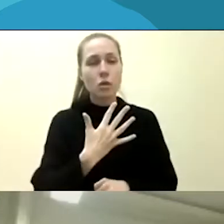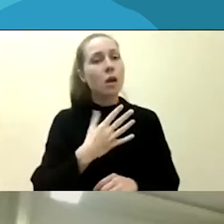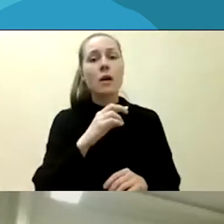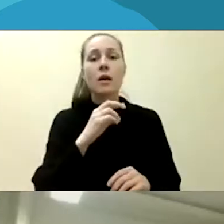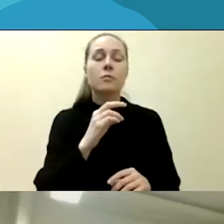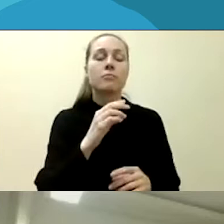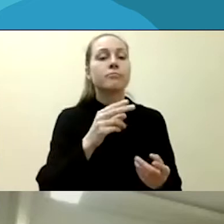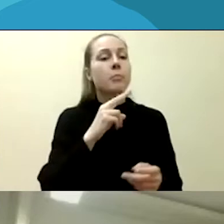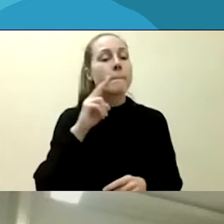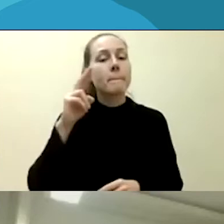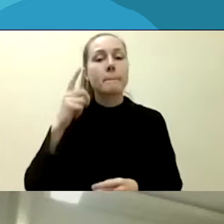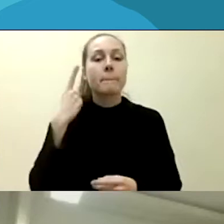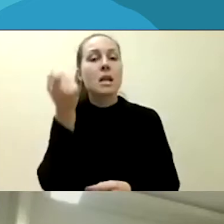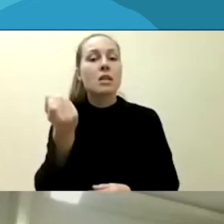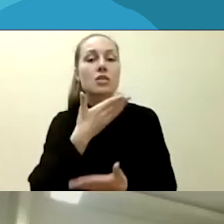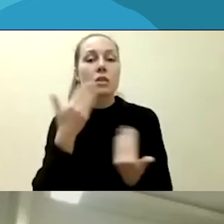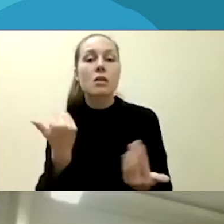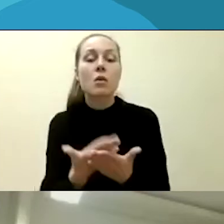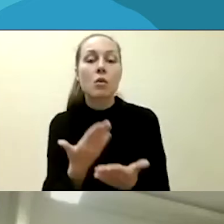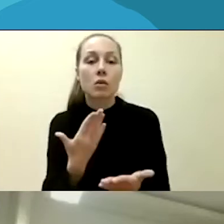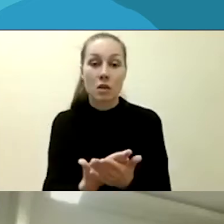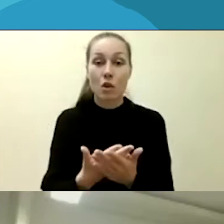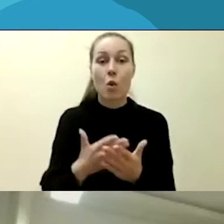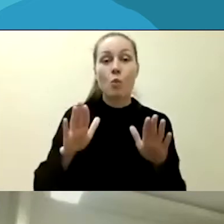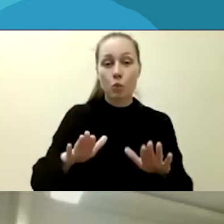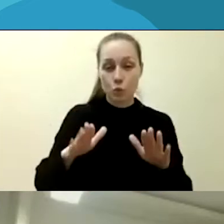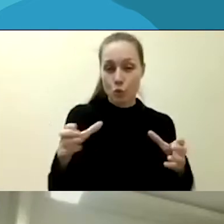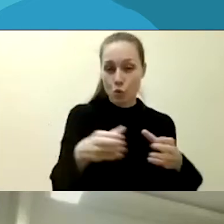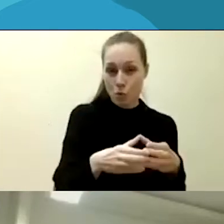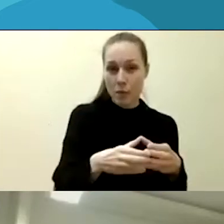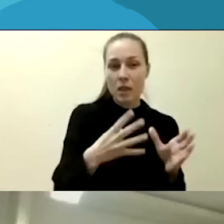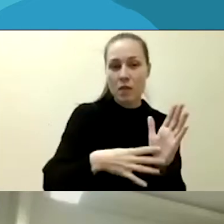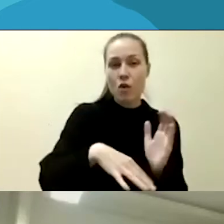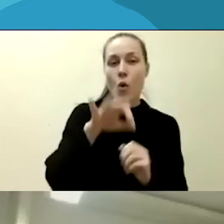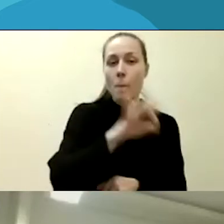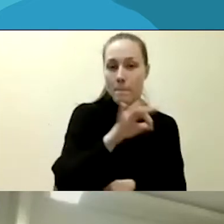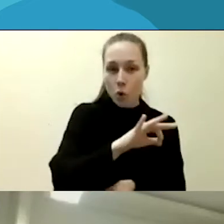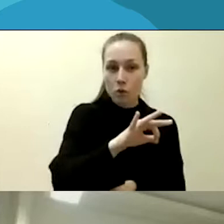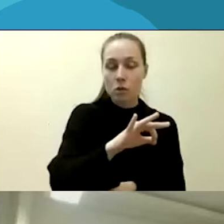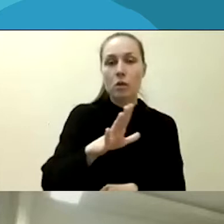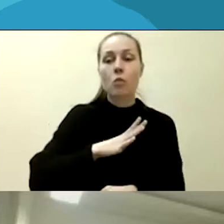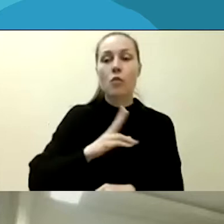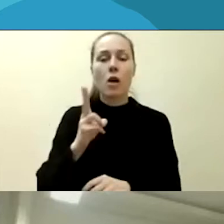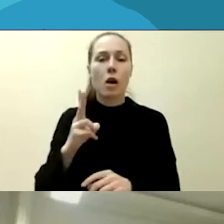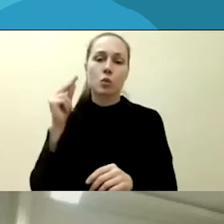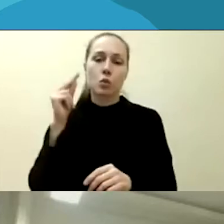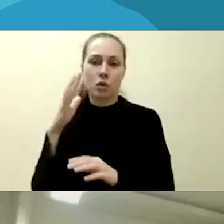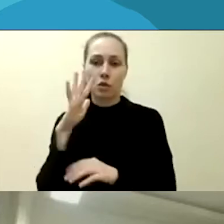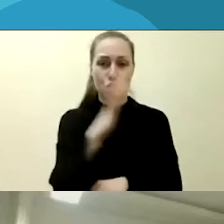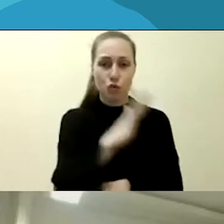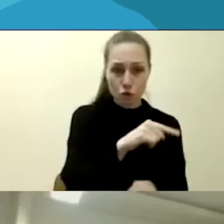grupėje apie 90 procentų aukų praneša apie